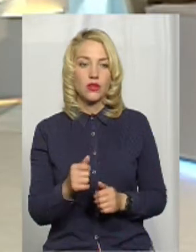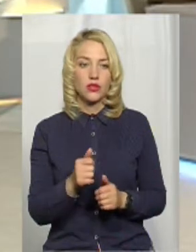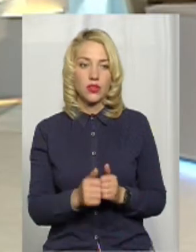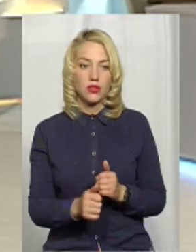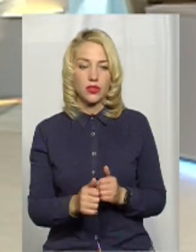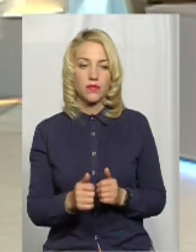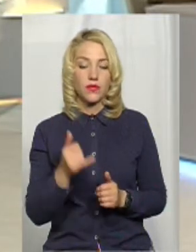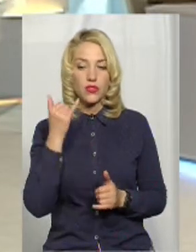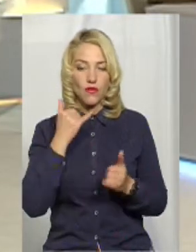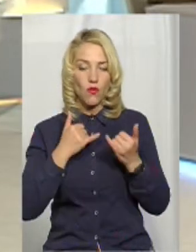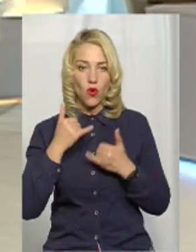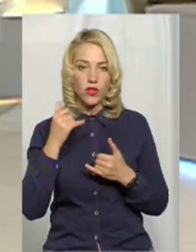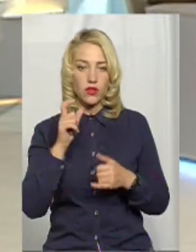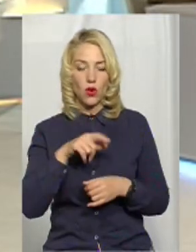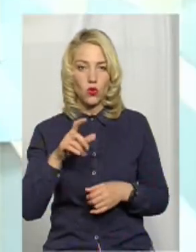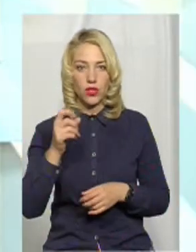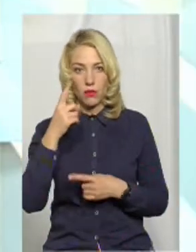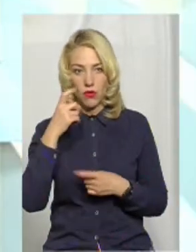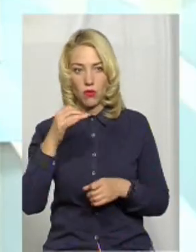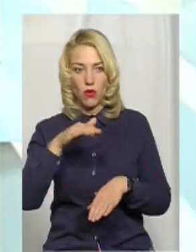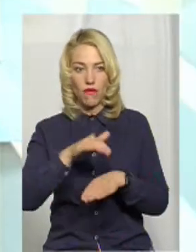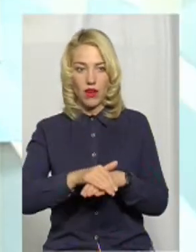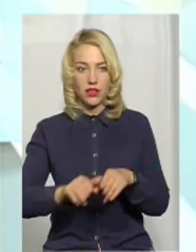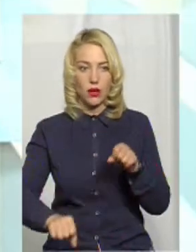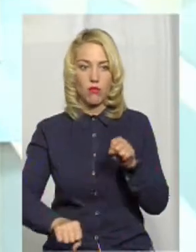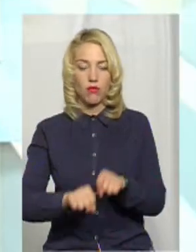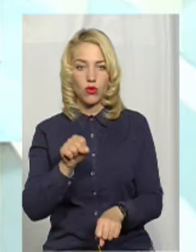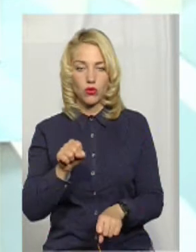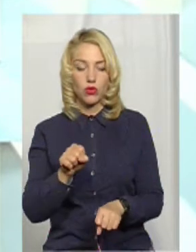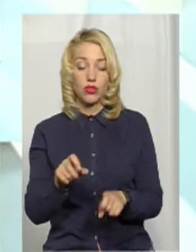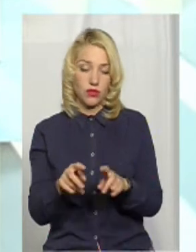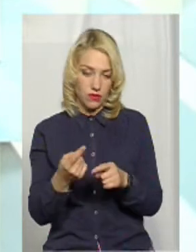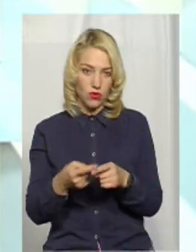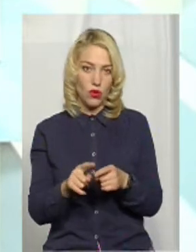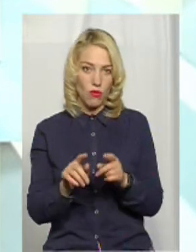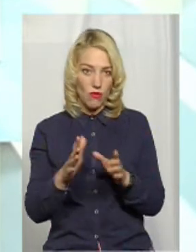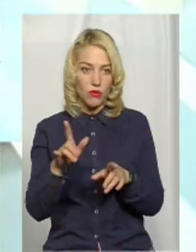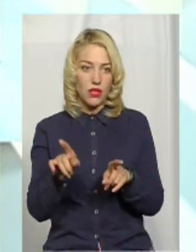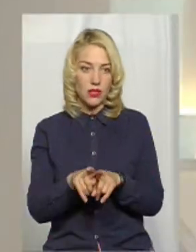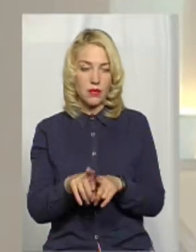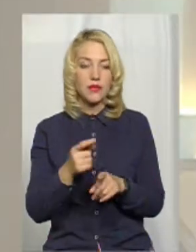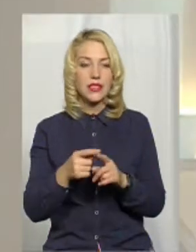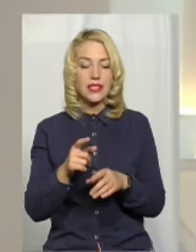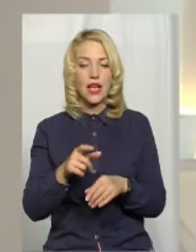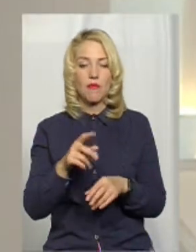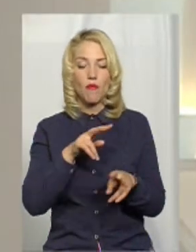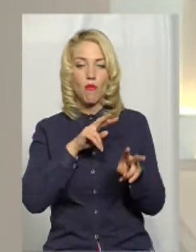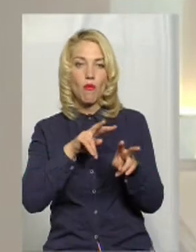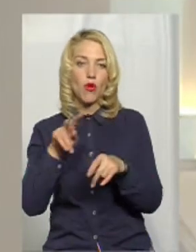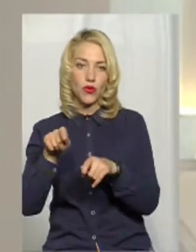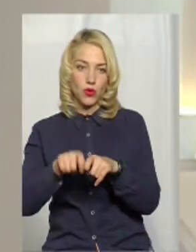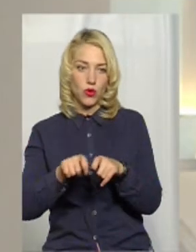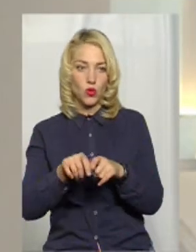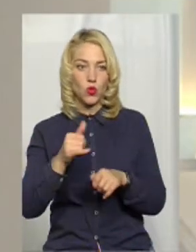нечасто до нас дзвонять люди і повідомляють про факти порушень, як і в цьому випадку сталося. Це вже таке свідомо стало. Це моніторинг.